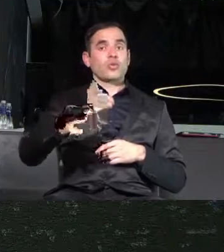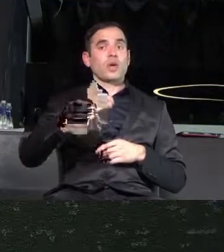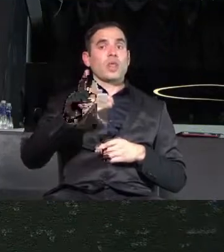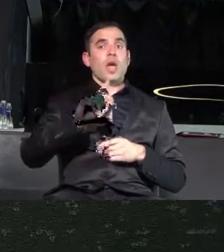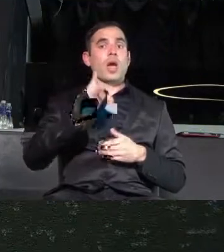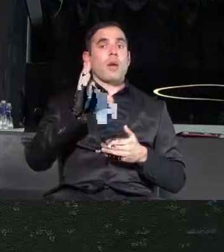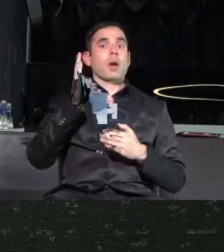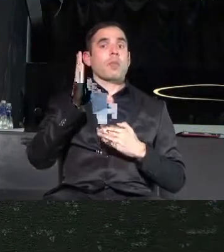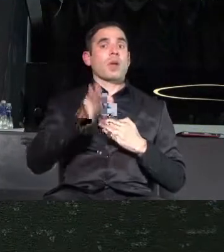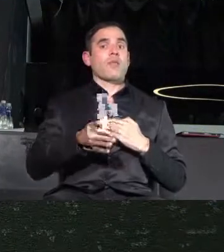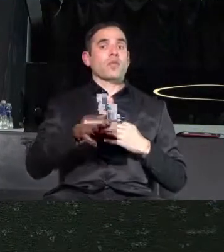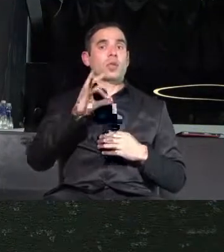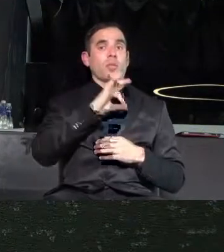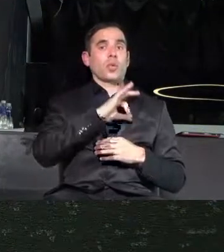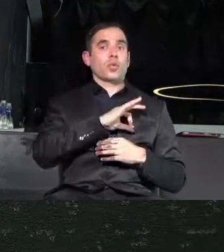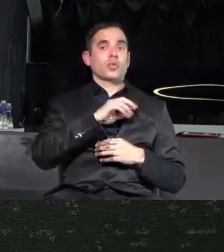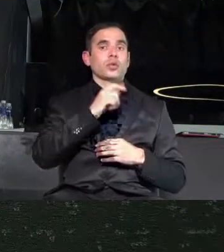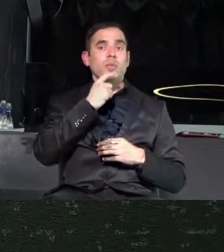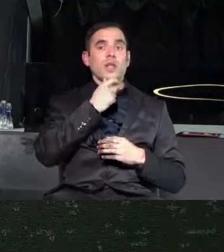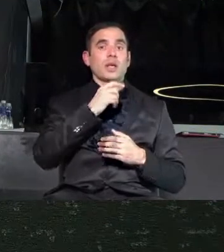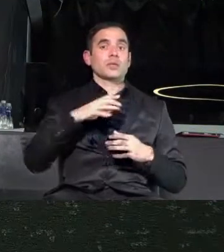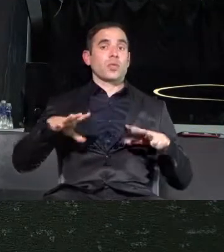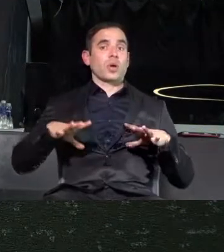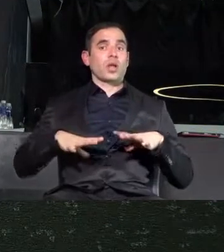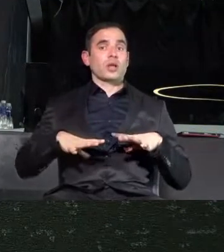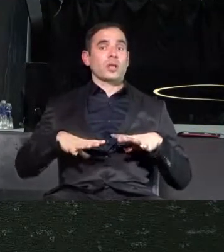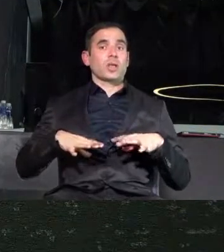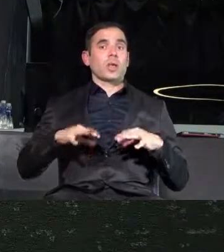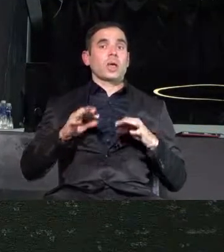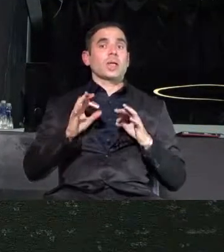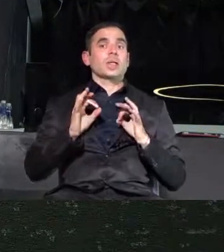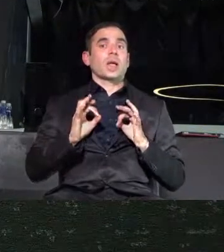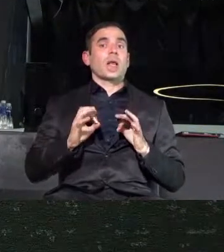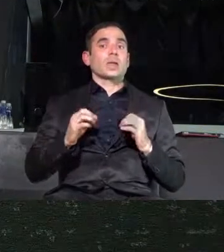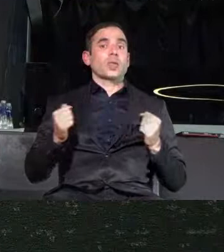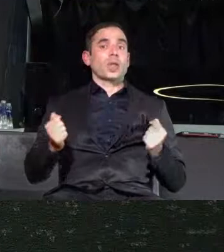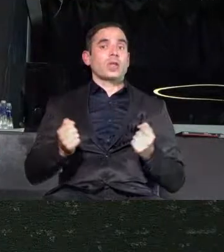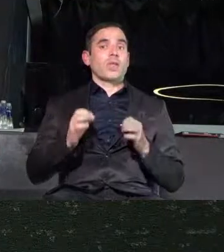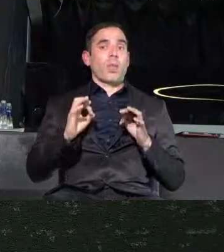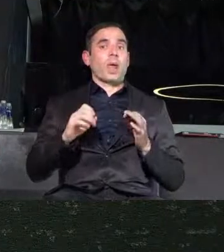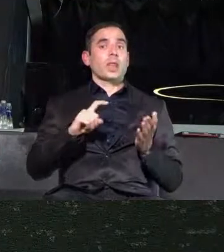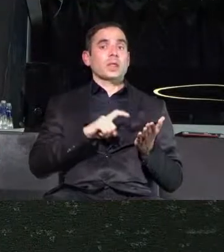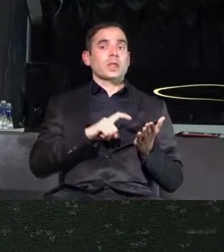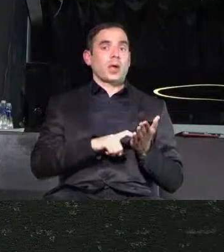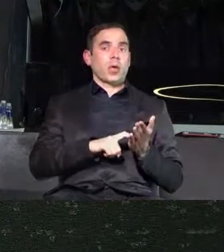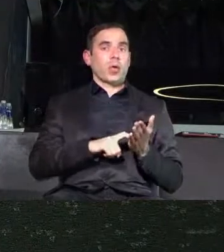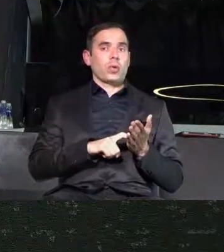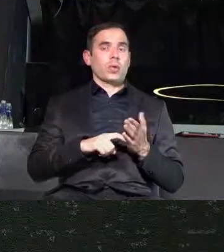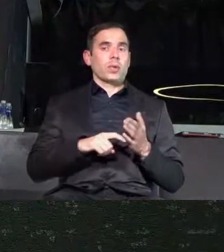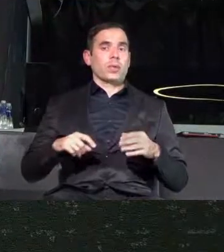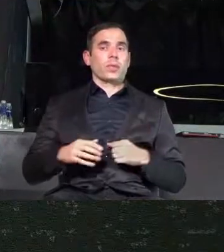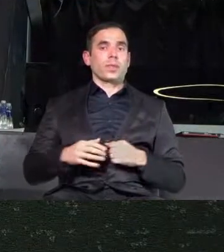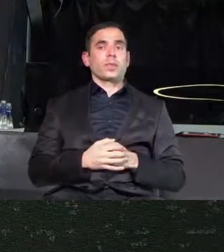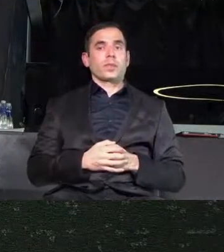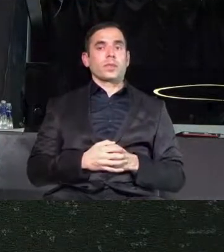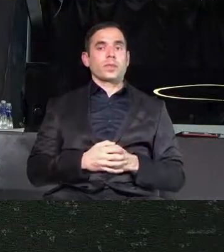получи британско гражданство, съгласно действащия към момента закон за гражданството в Великобритания.